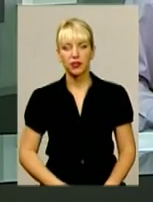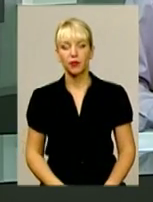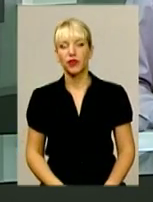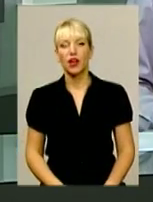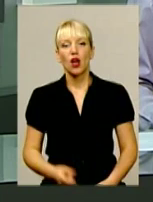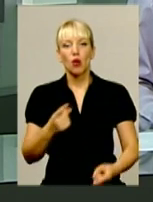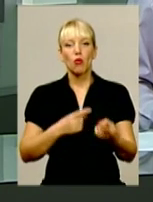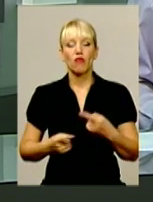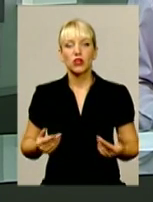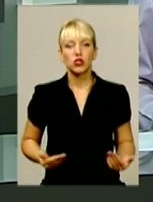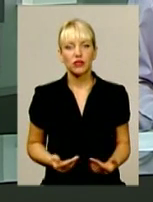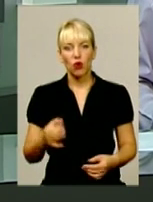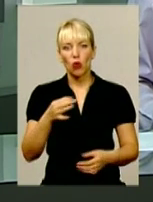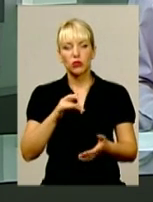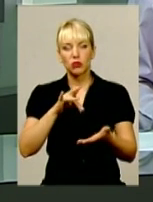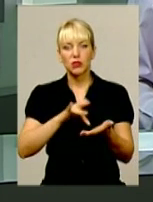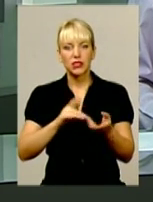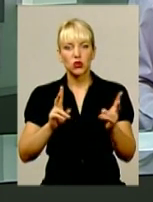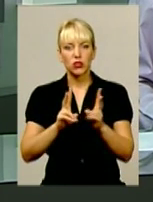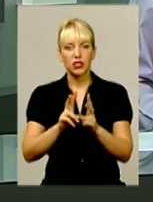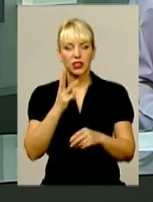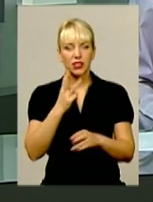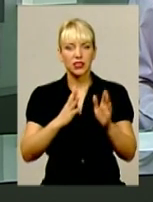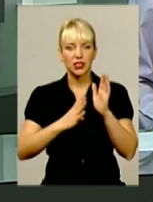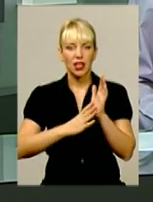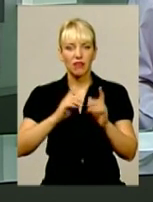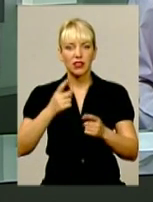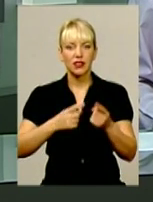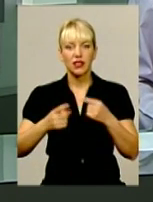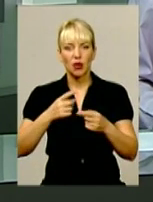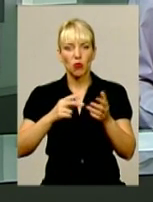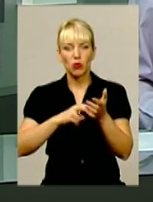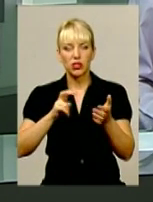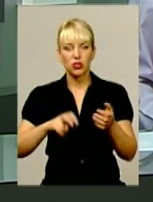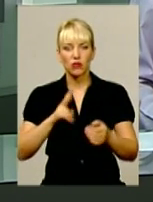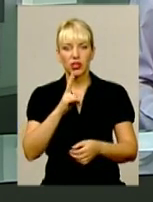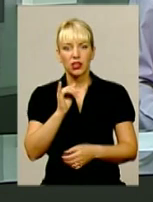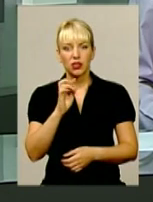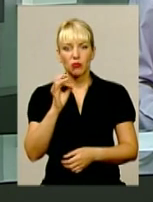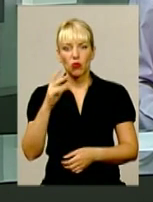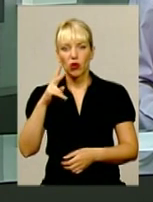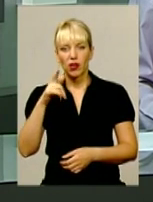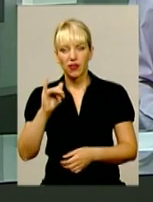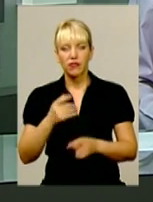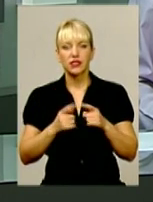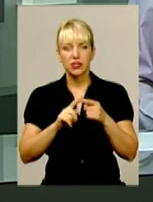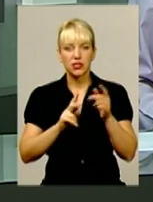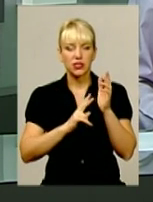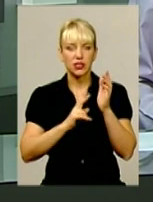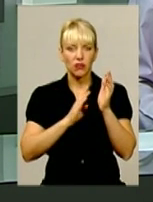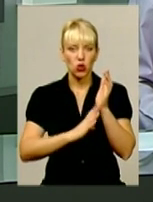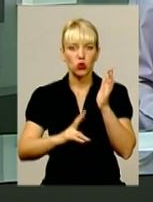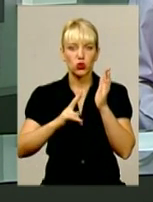Повернулись живими. В обласному центрі зустріли 39 демобілізованих кіборгів. Всі вони бійці 90-го окремого